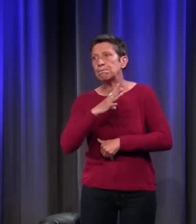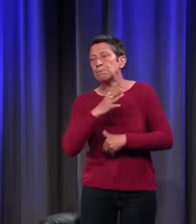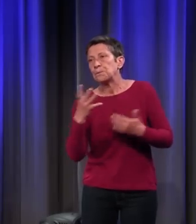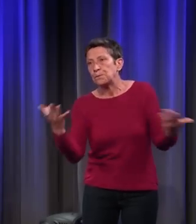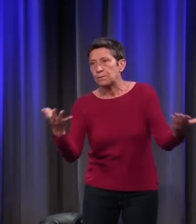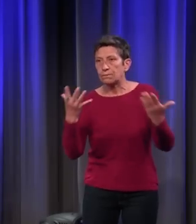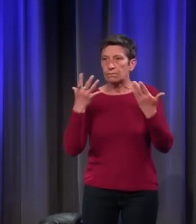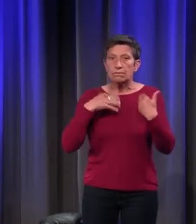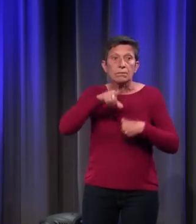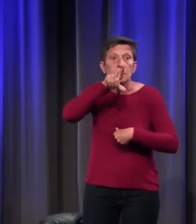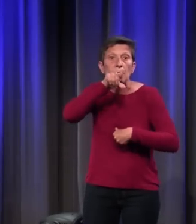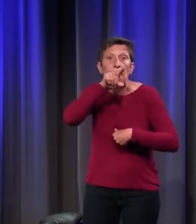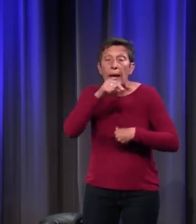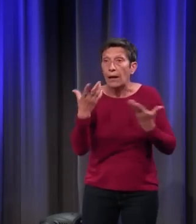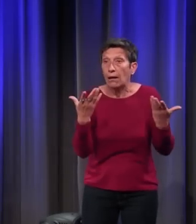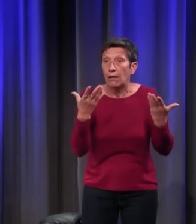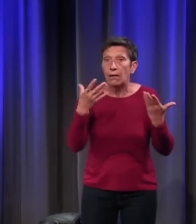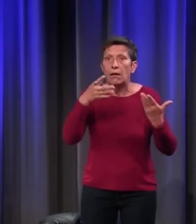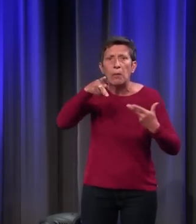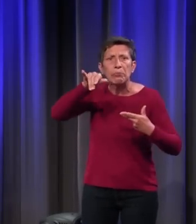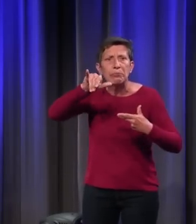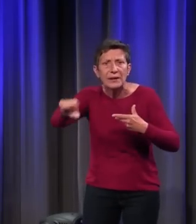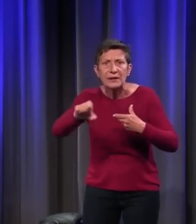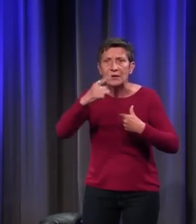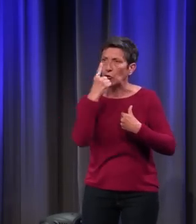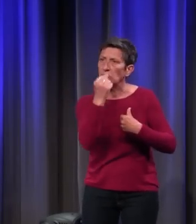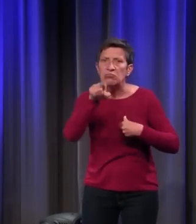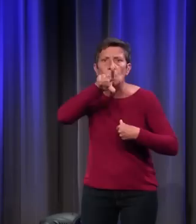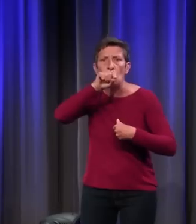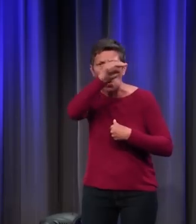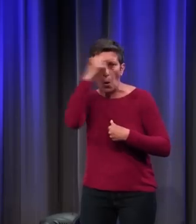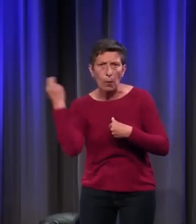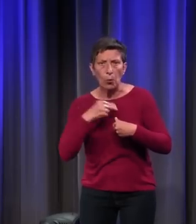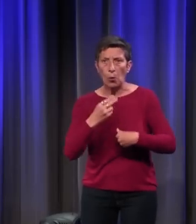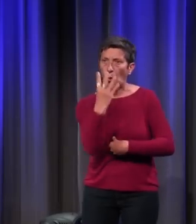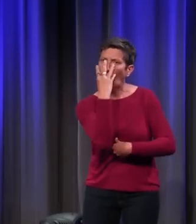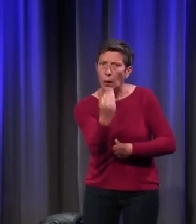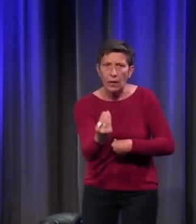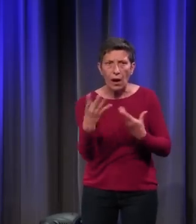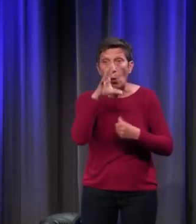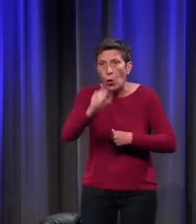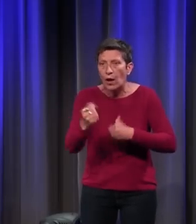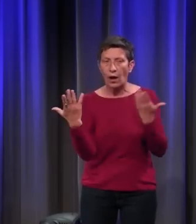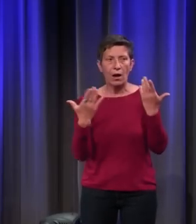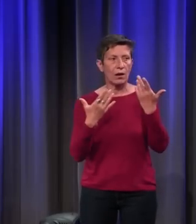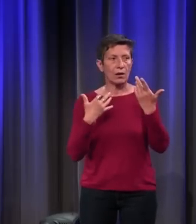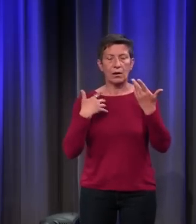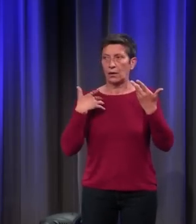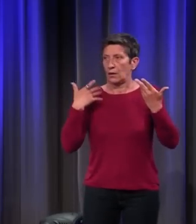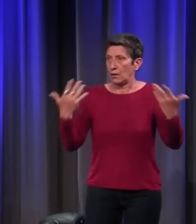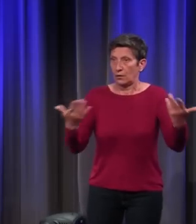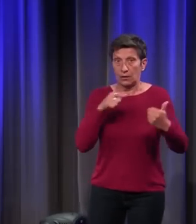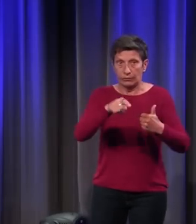le mer, la pie, le corbeau, le renard, grand habitué du